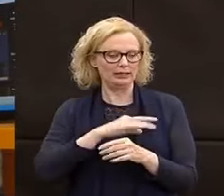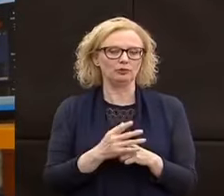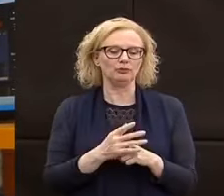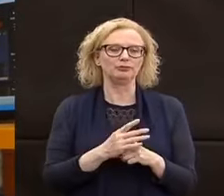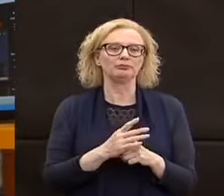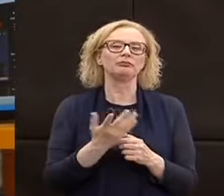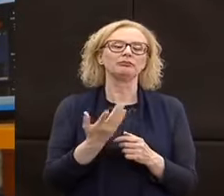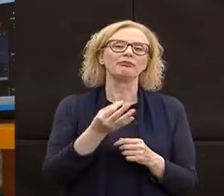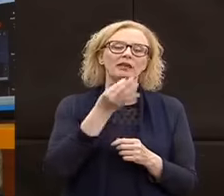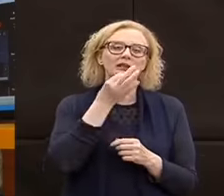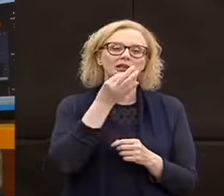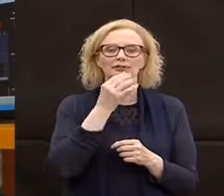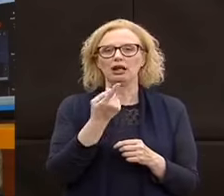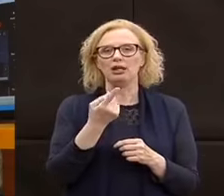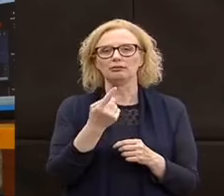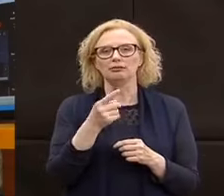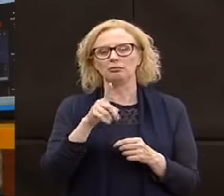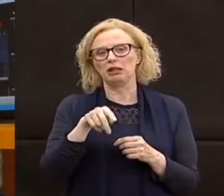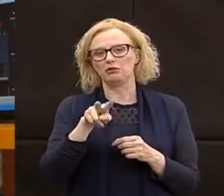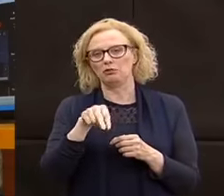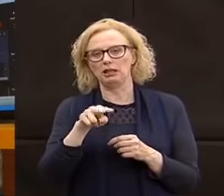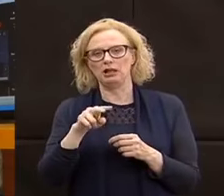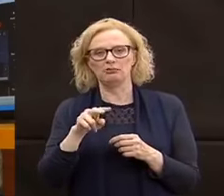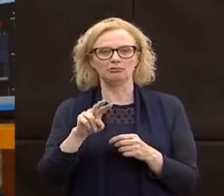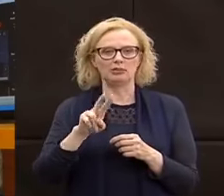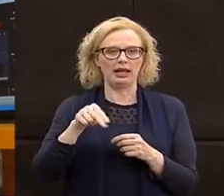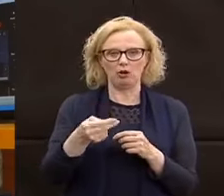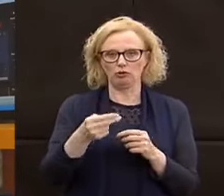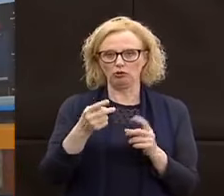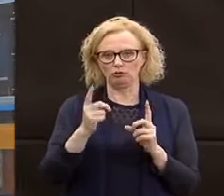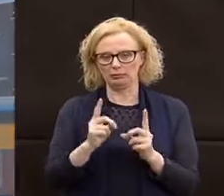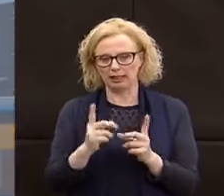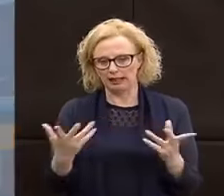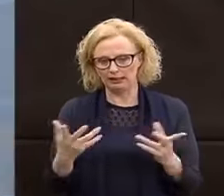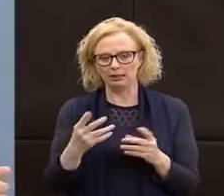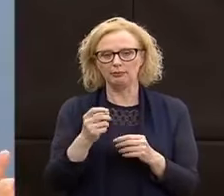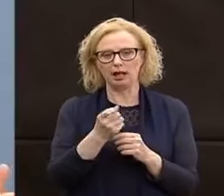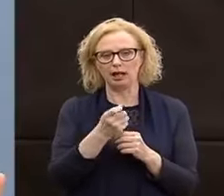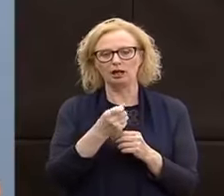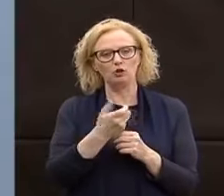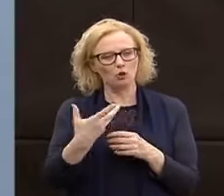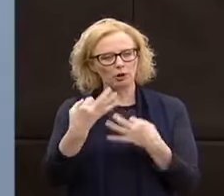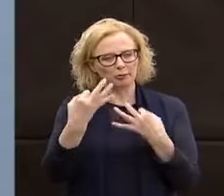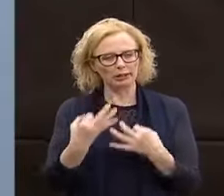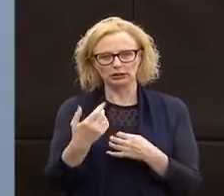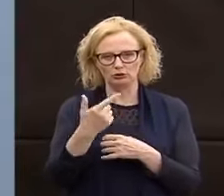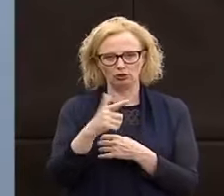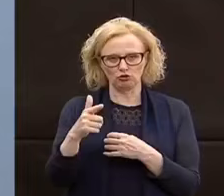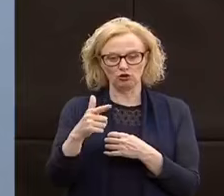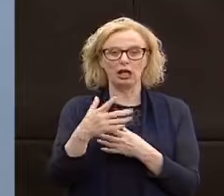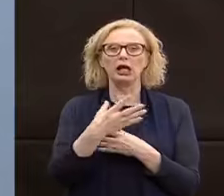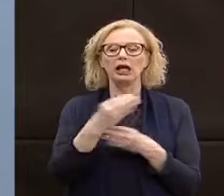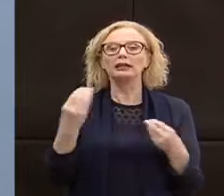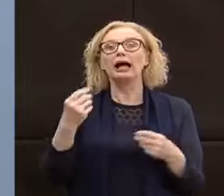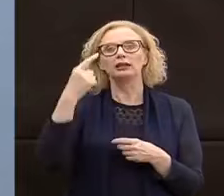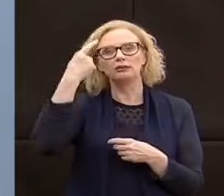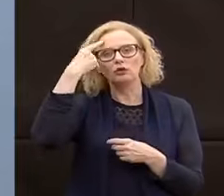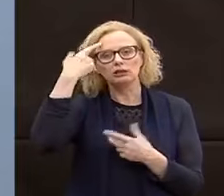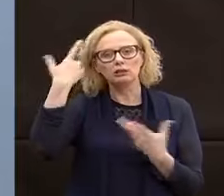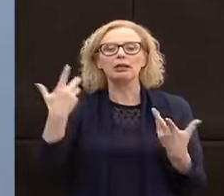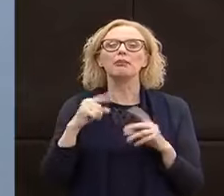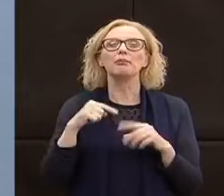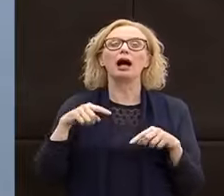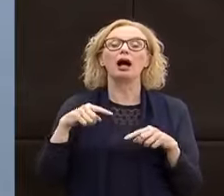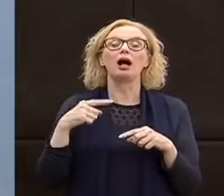tratta di qualche migliaia di euro. Non siamo ancora in grado di dare numeri precisi. So che c'è tanto interesse su questo però i numeri